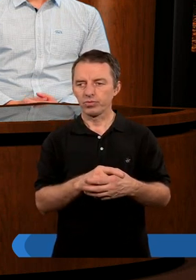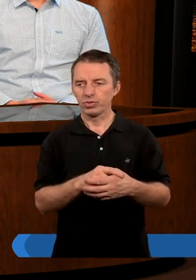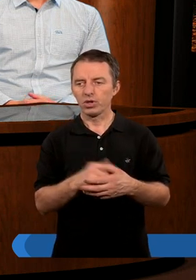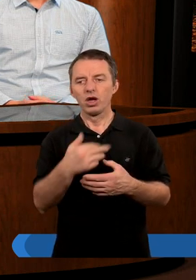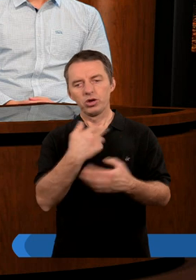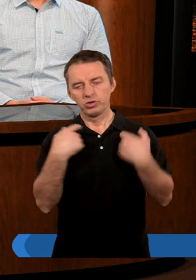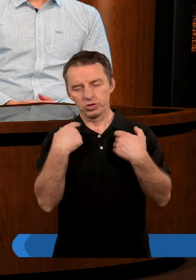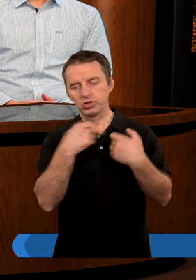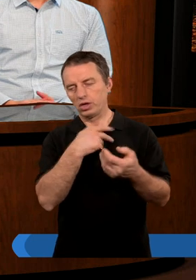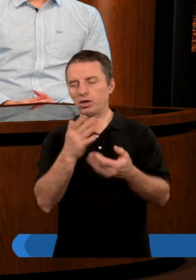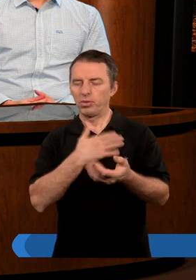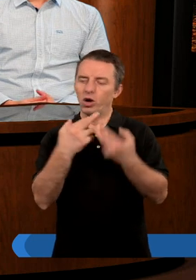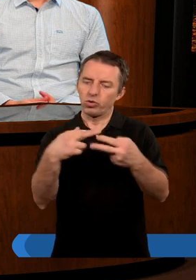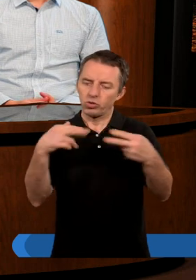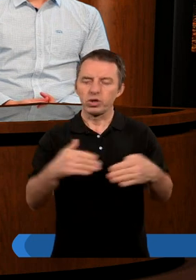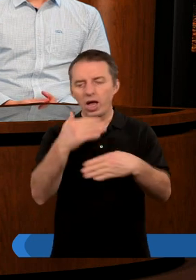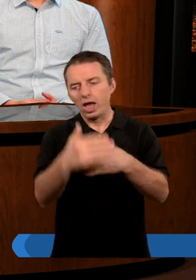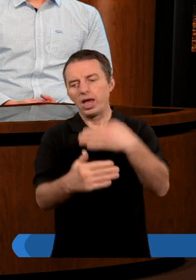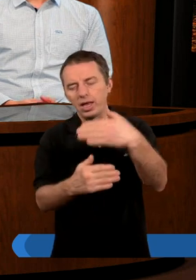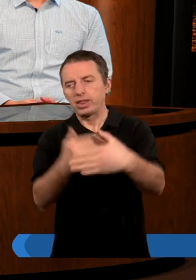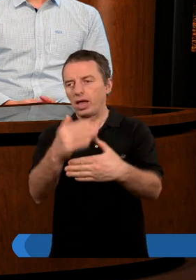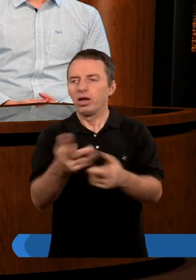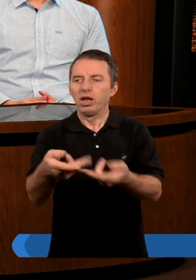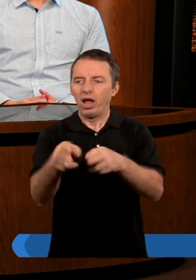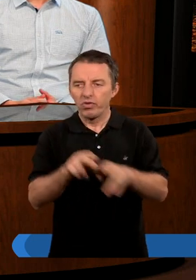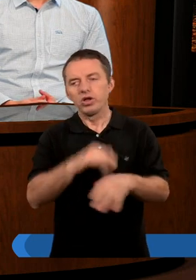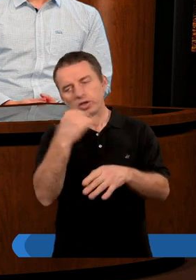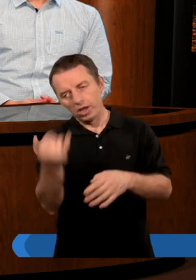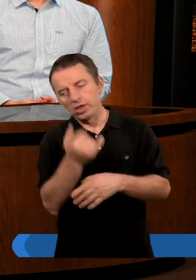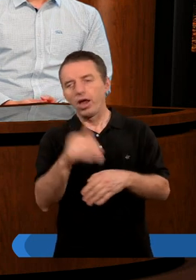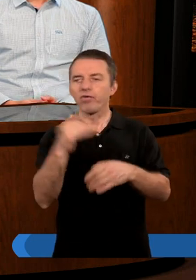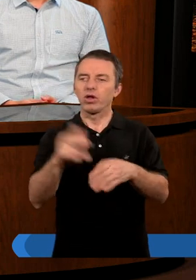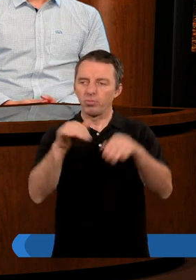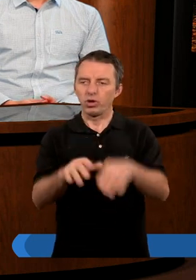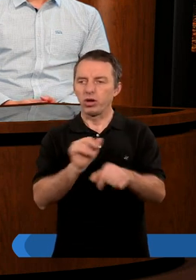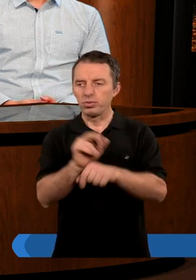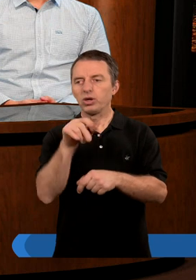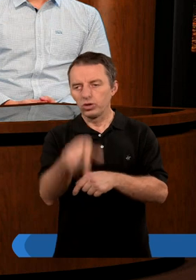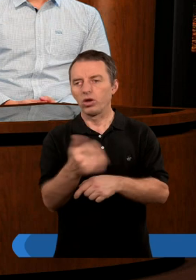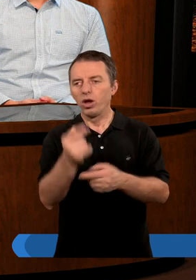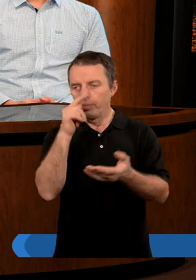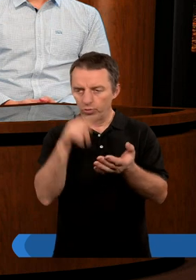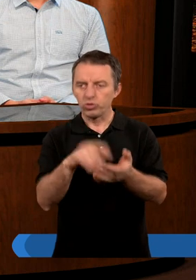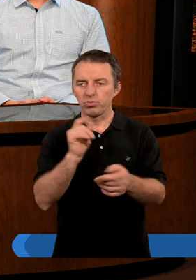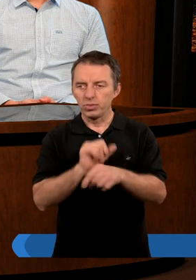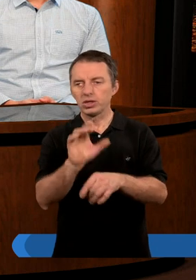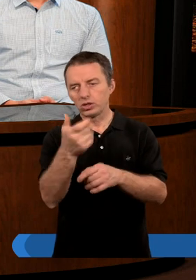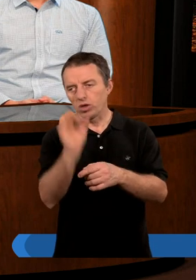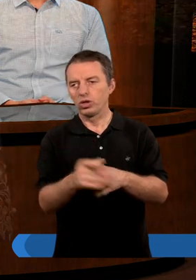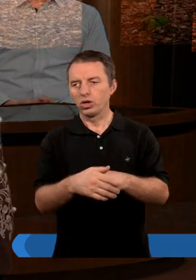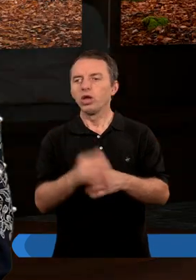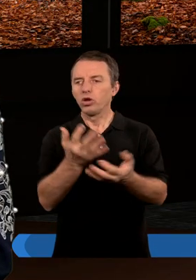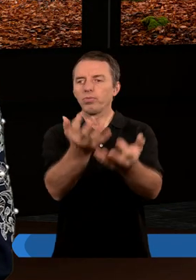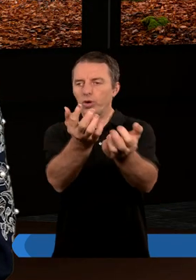Nasze życie ma różne etapy i załóżmy w momencie nawrócenia nie zawsze w naszym otoczeniu może być coś, czy musi być coś, co